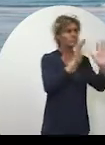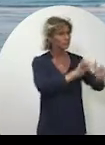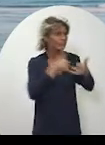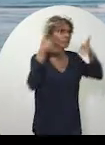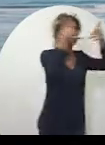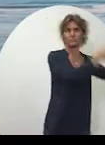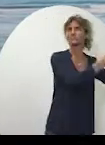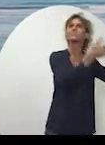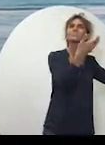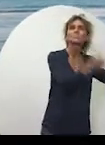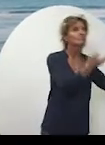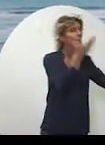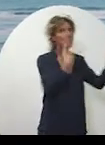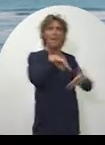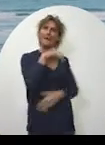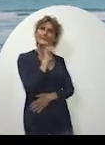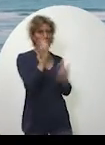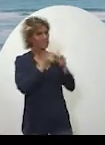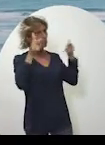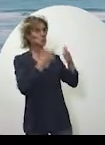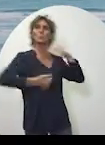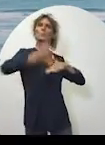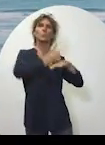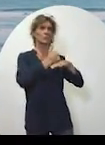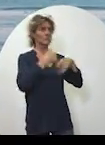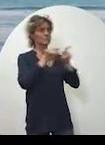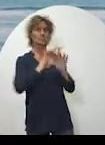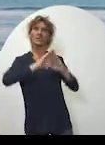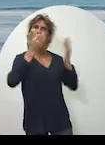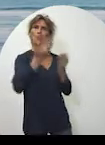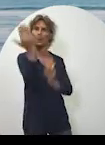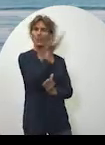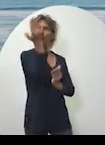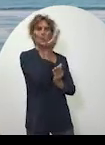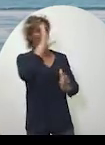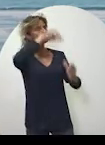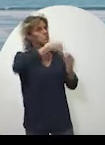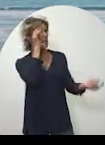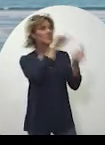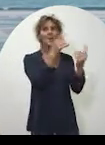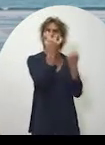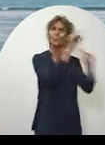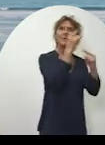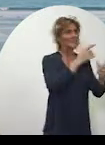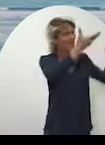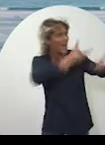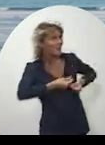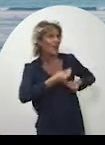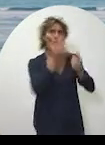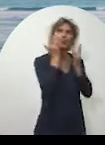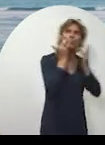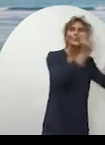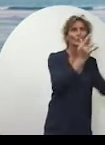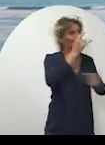récompensée, primée par les grandes institutions et même les plus grands magazines pour son tourisme, pour son accueil, sa